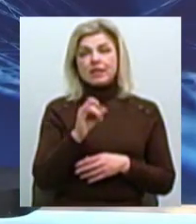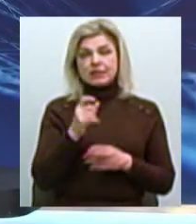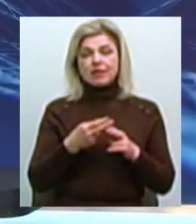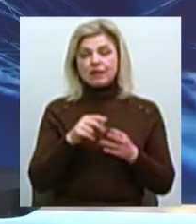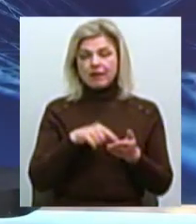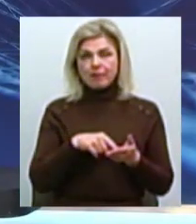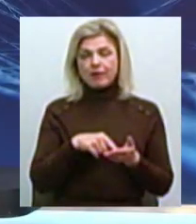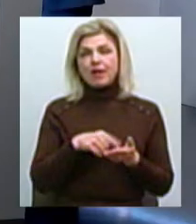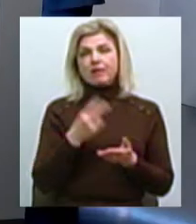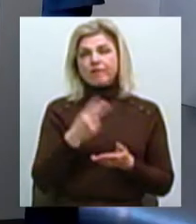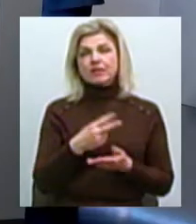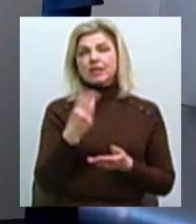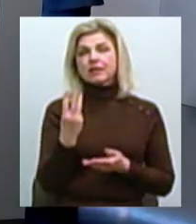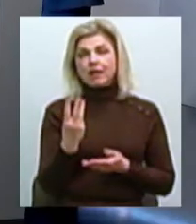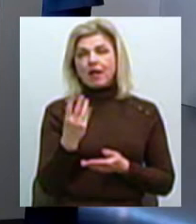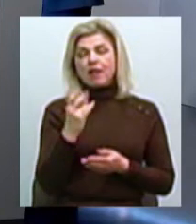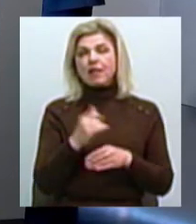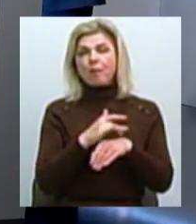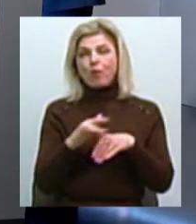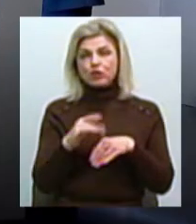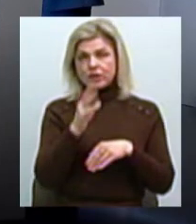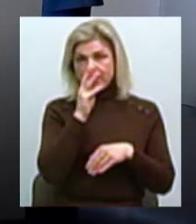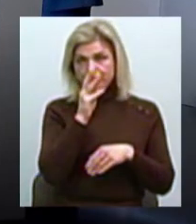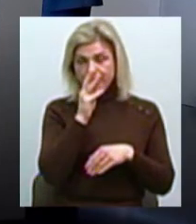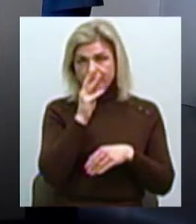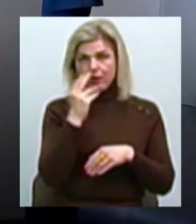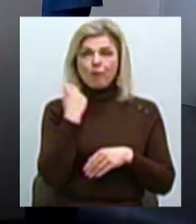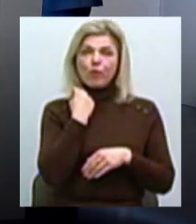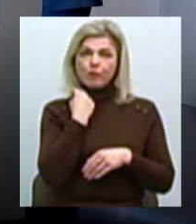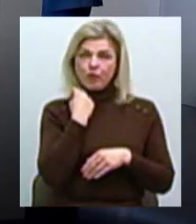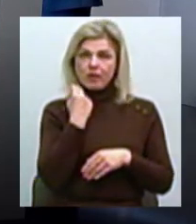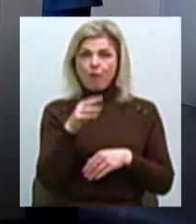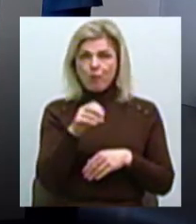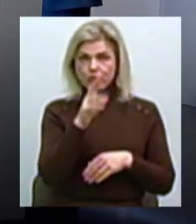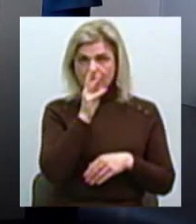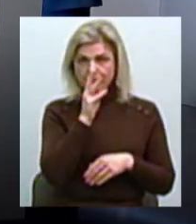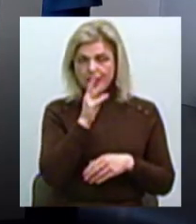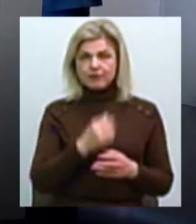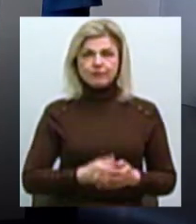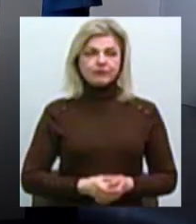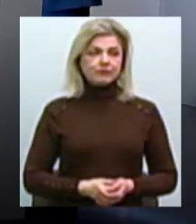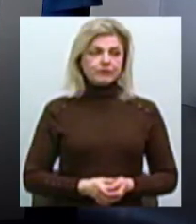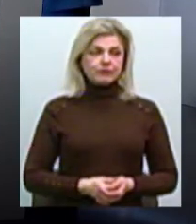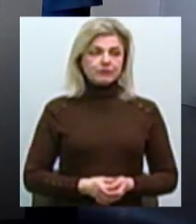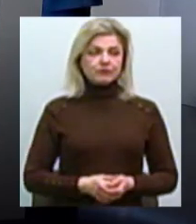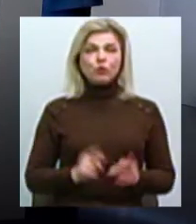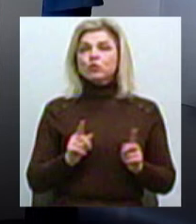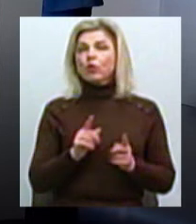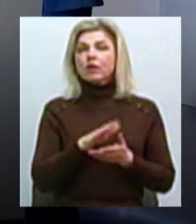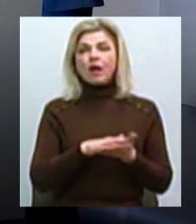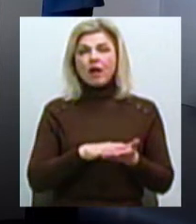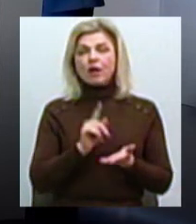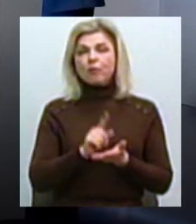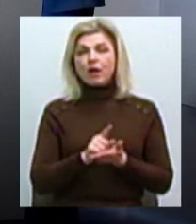принаймні 23 на погашення боргів із заробітної плати Що далі має